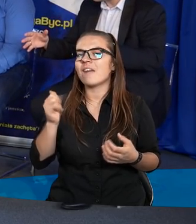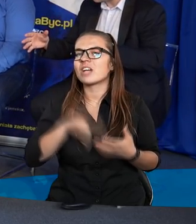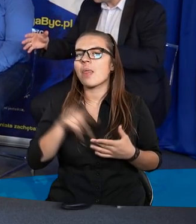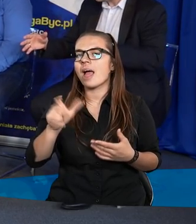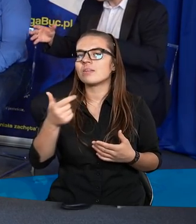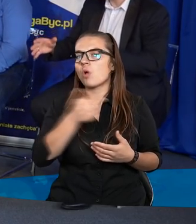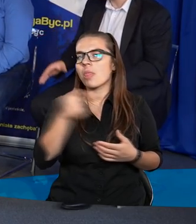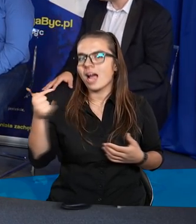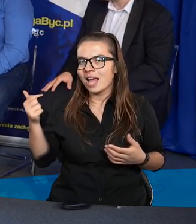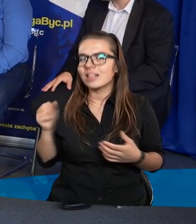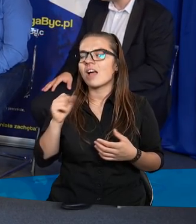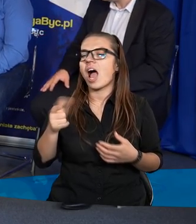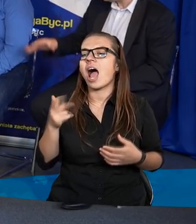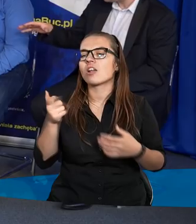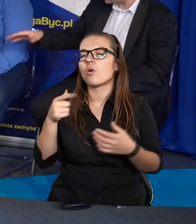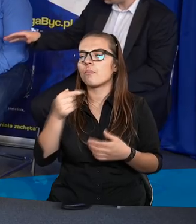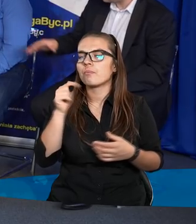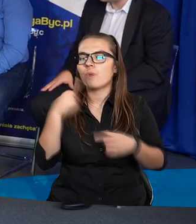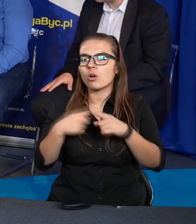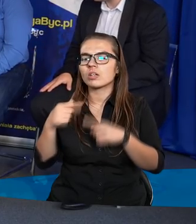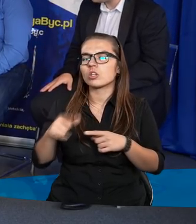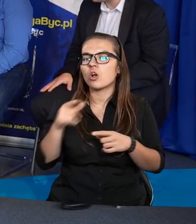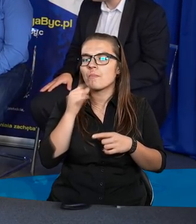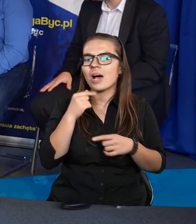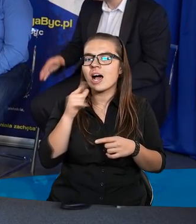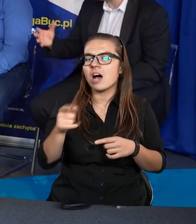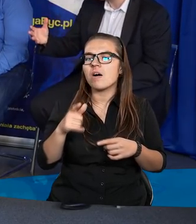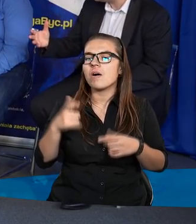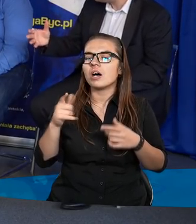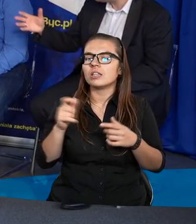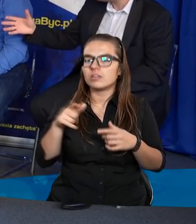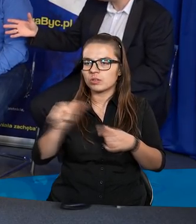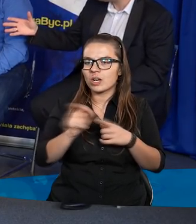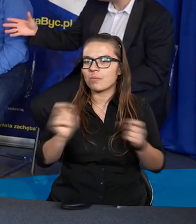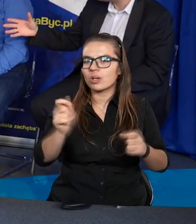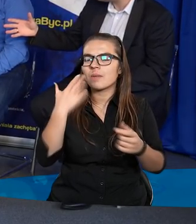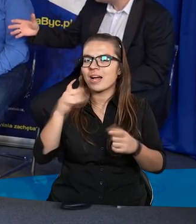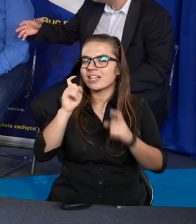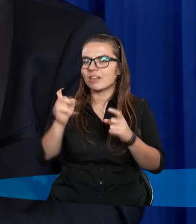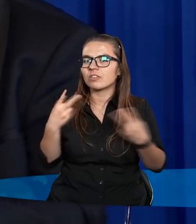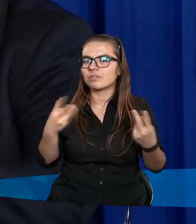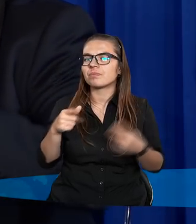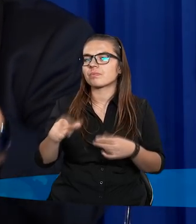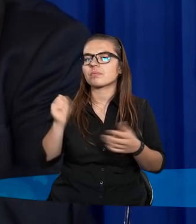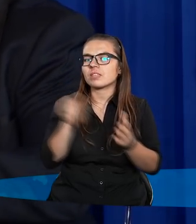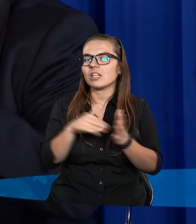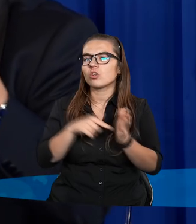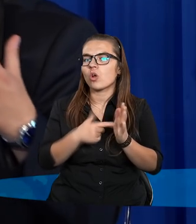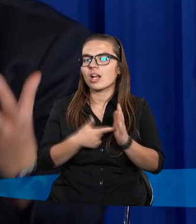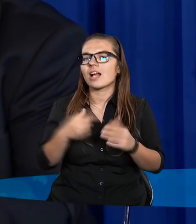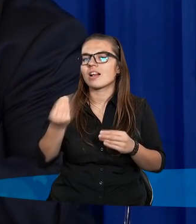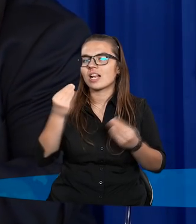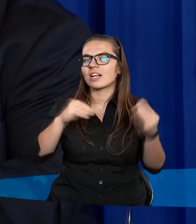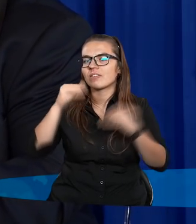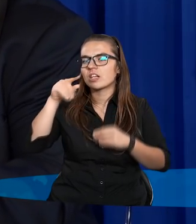negatywne i to zapamiętujemy. Przy kazaniu, które zostało poruszone, zobaczcie, Marku, to podkreśliłeś. Tysiąc razy